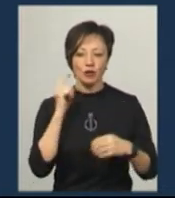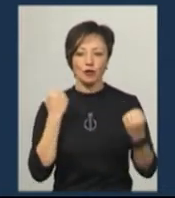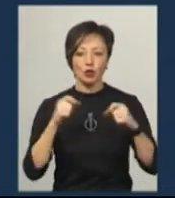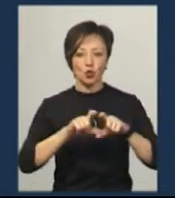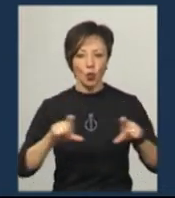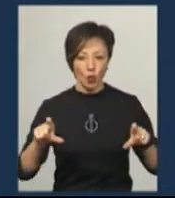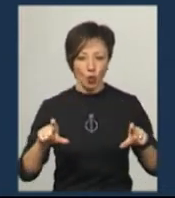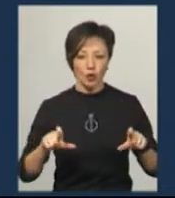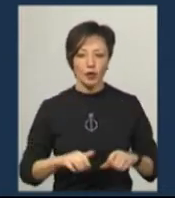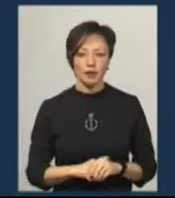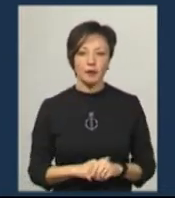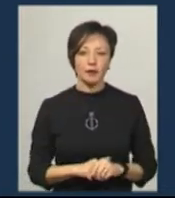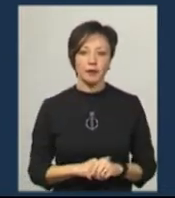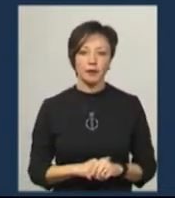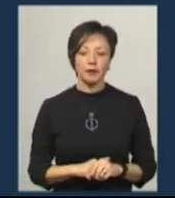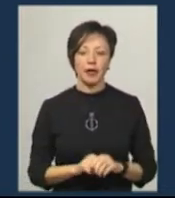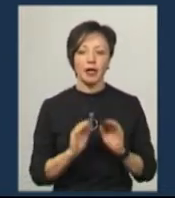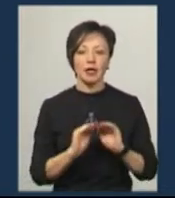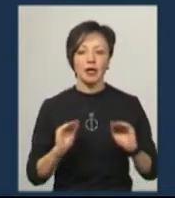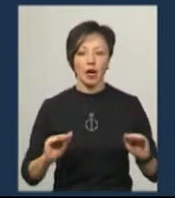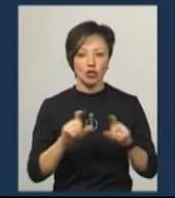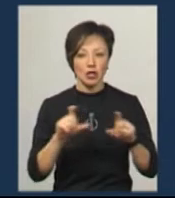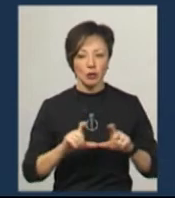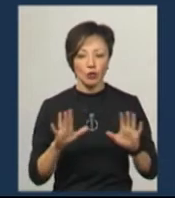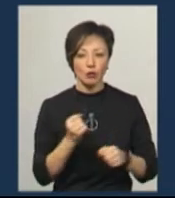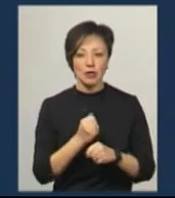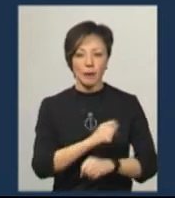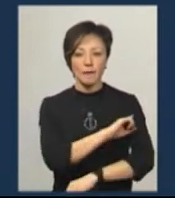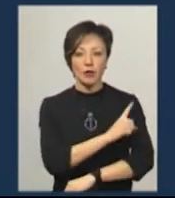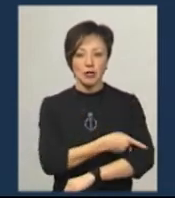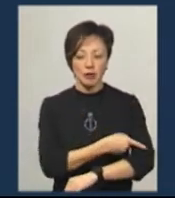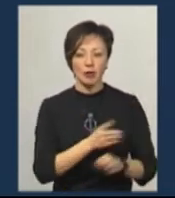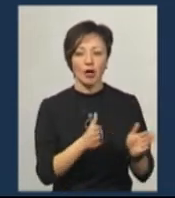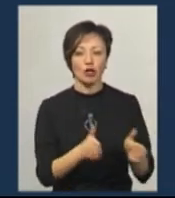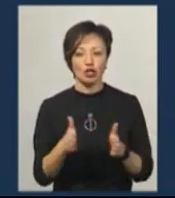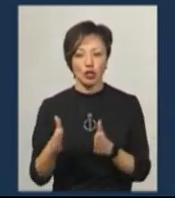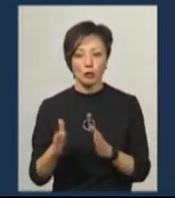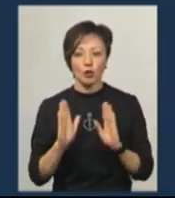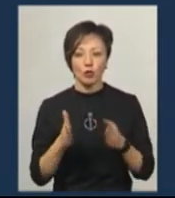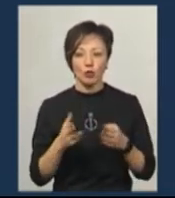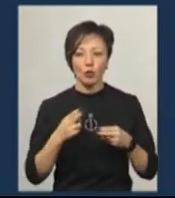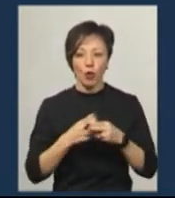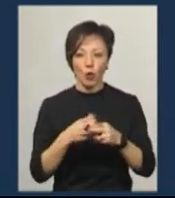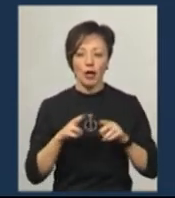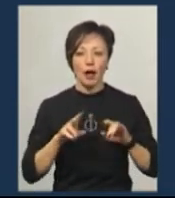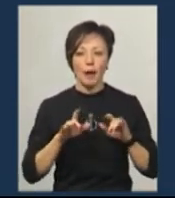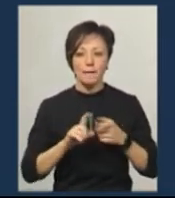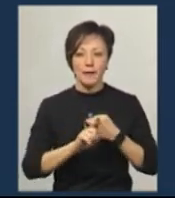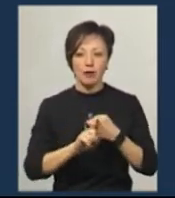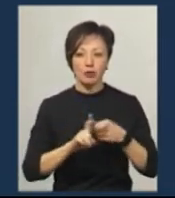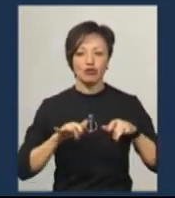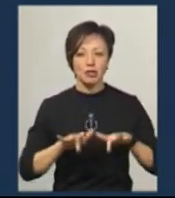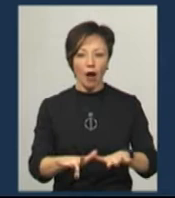школи ППОХС. Дитячі садки будуть працювати у посиленому режимі, будуть протиепідемічні заходи